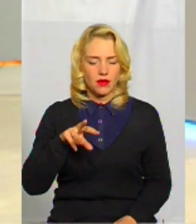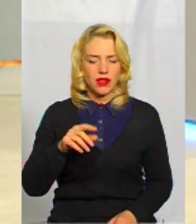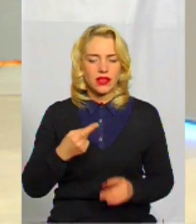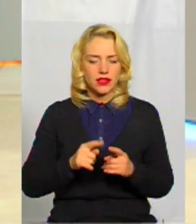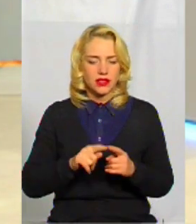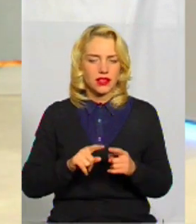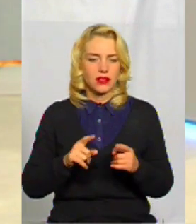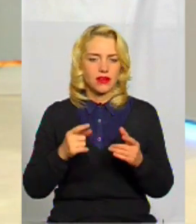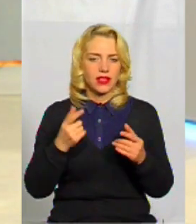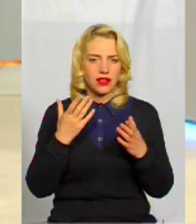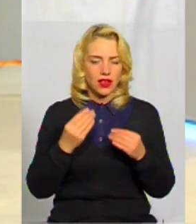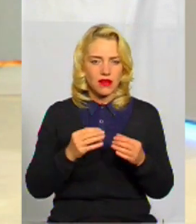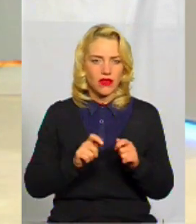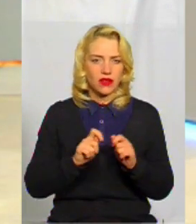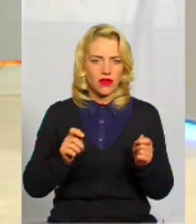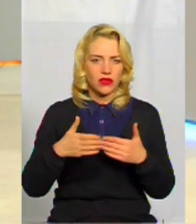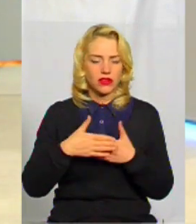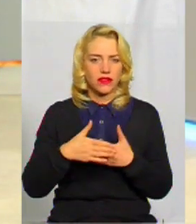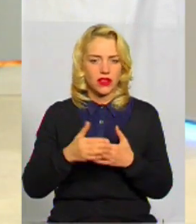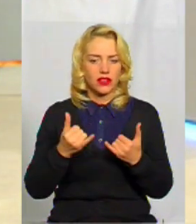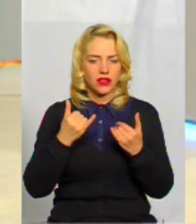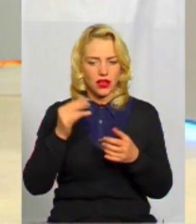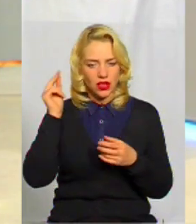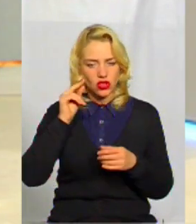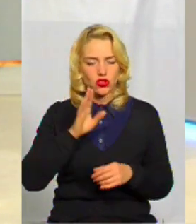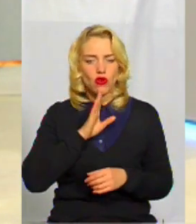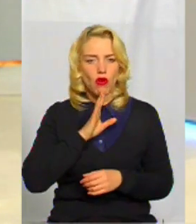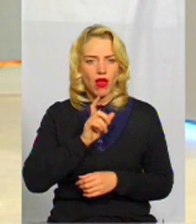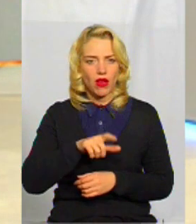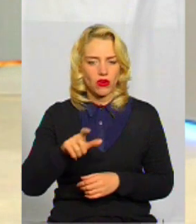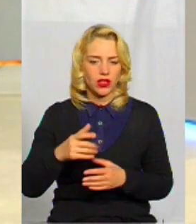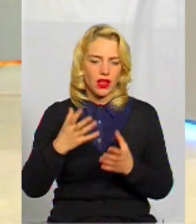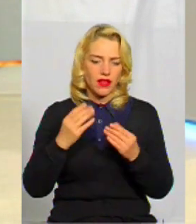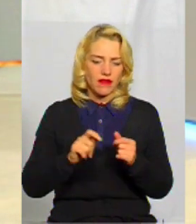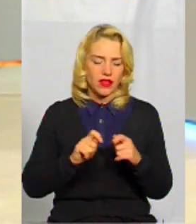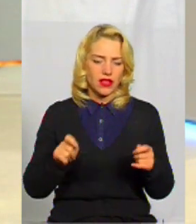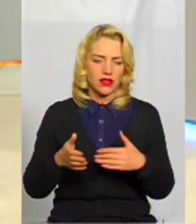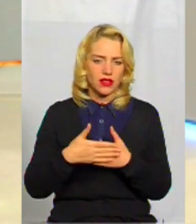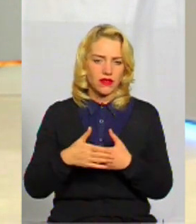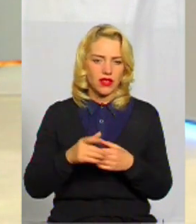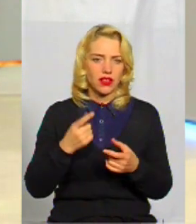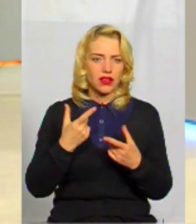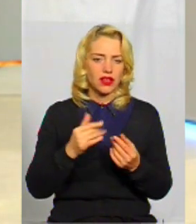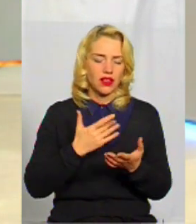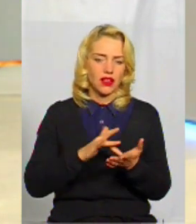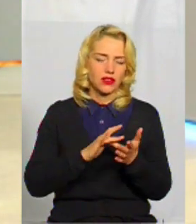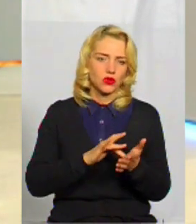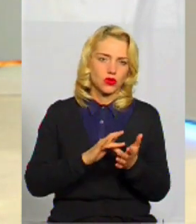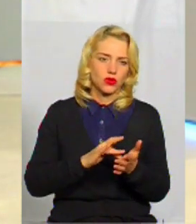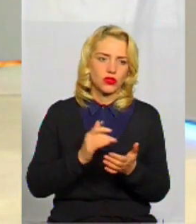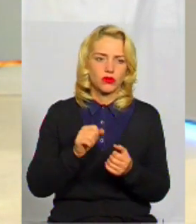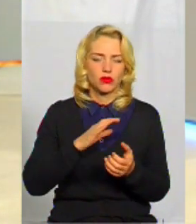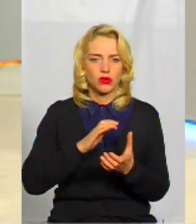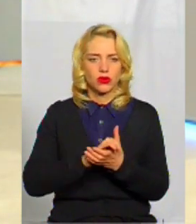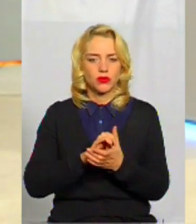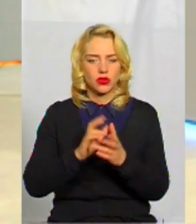школярок і проводять так званий день відкритих дверей, де екскурсія, якісь ознайомчі, можуть бути